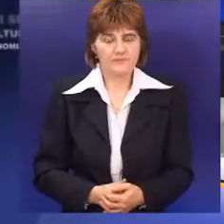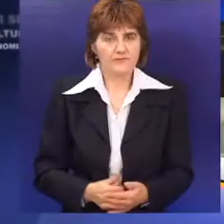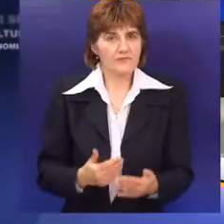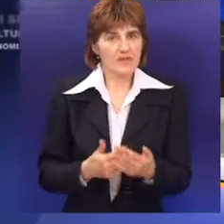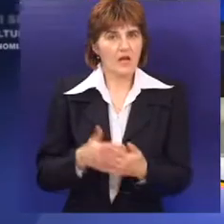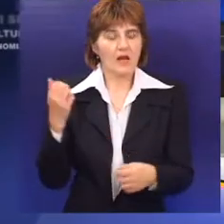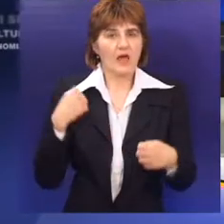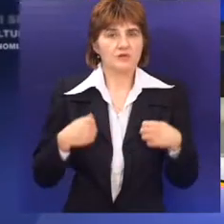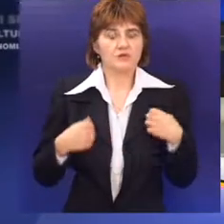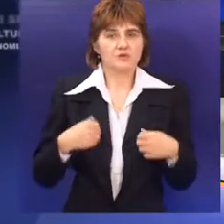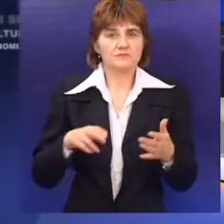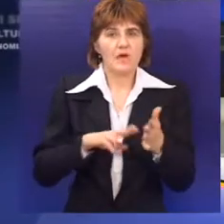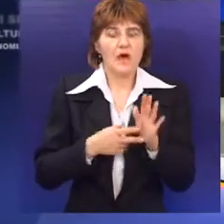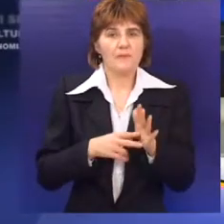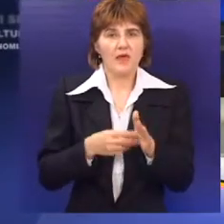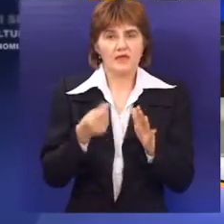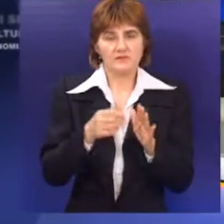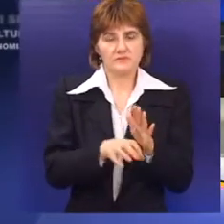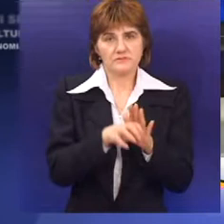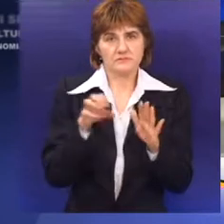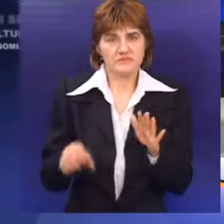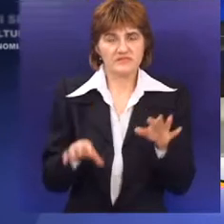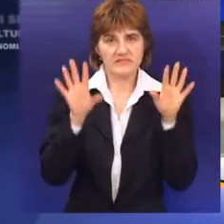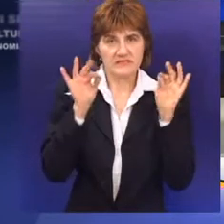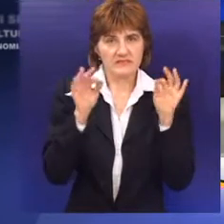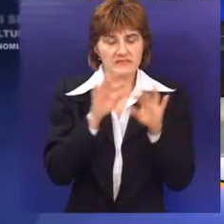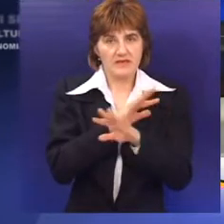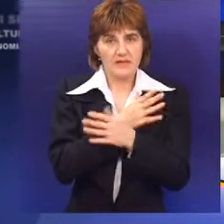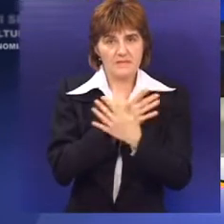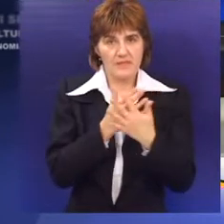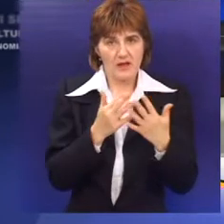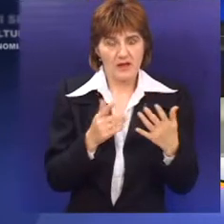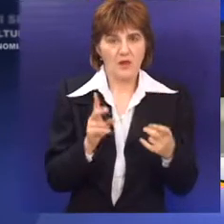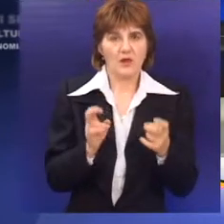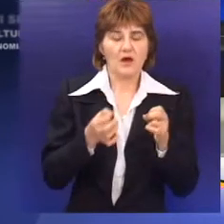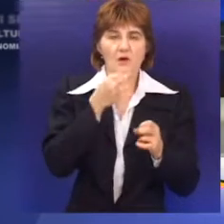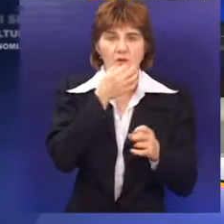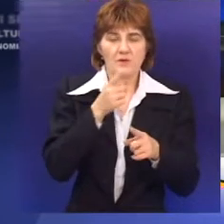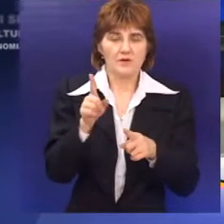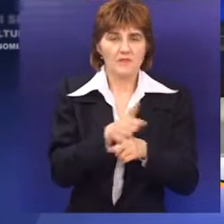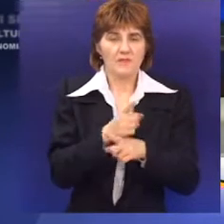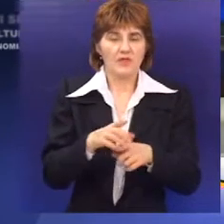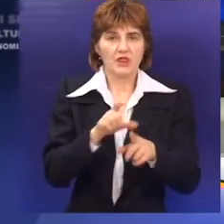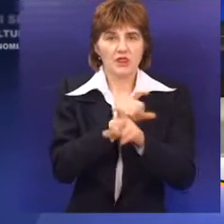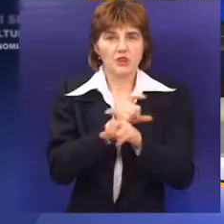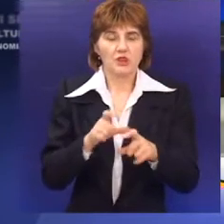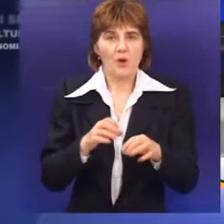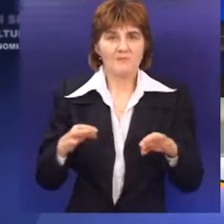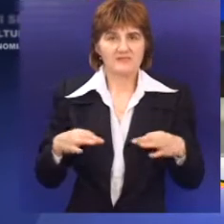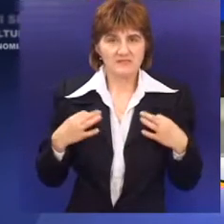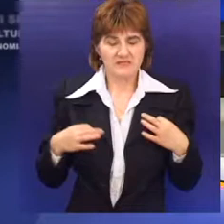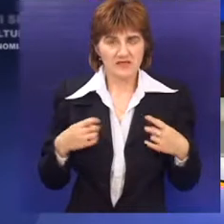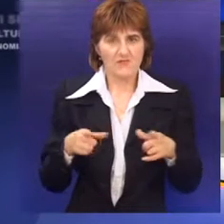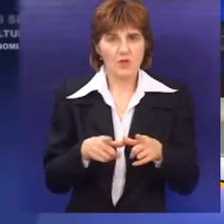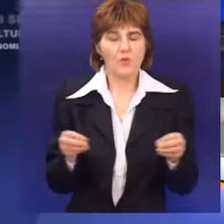Grad Subotica planira da iz budžeta izdvoji 10 miliona dinara za nastavak rekonstrukcije ambulante doma zdravlja u Bajmoku,